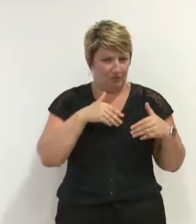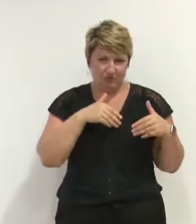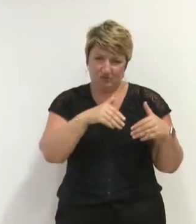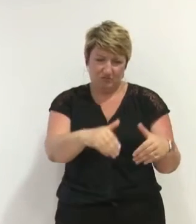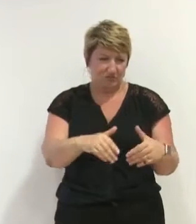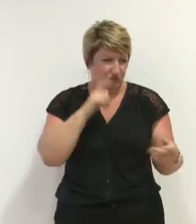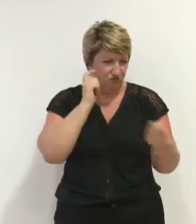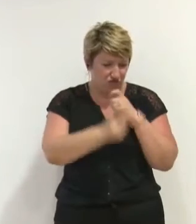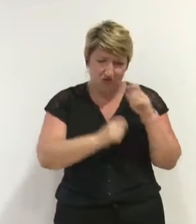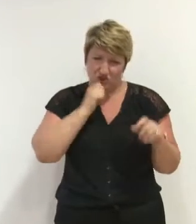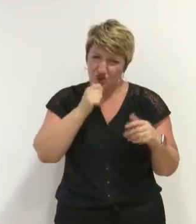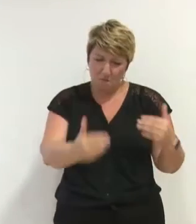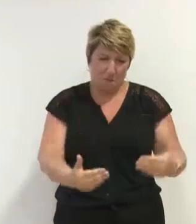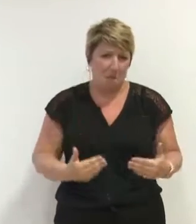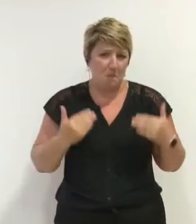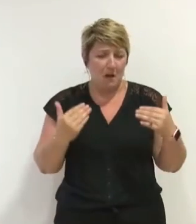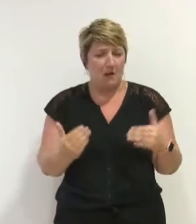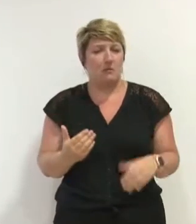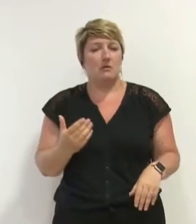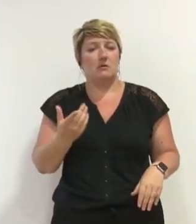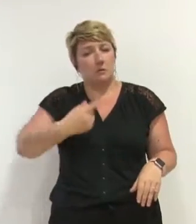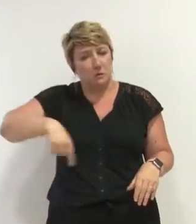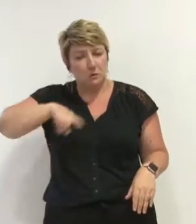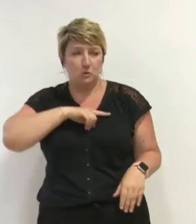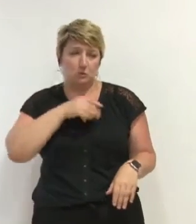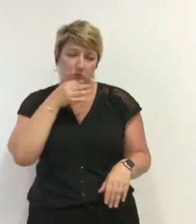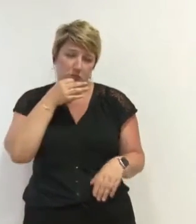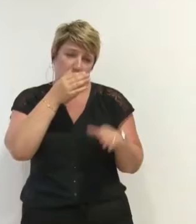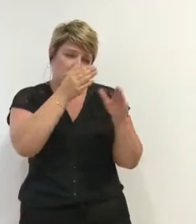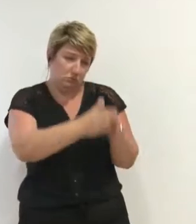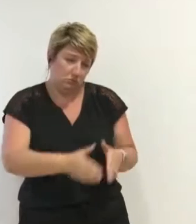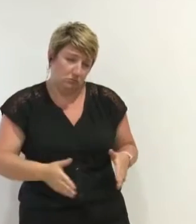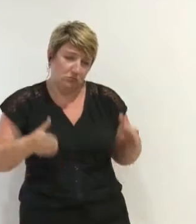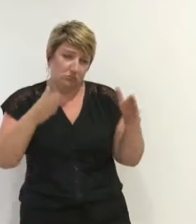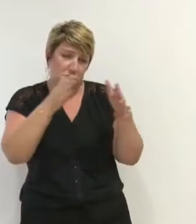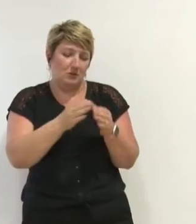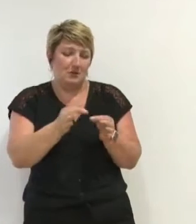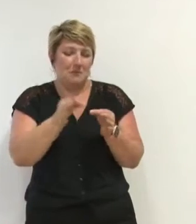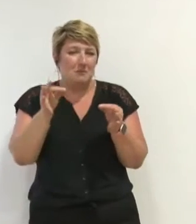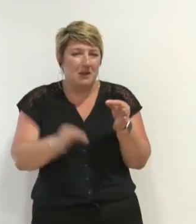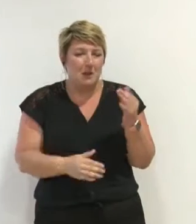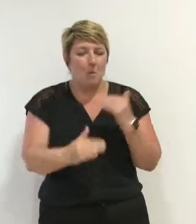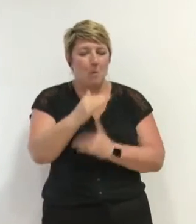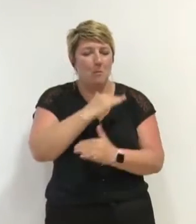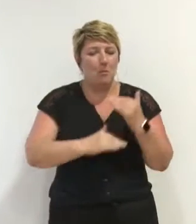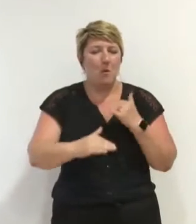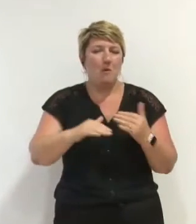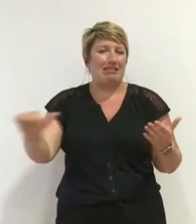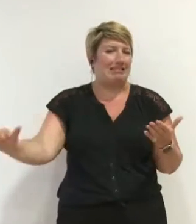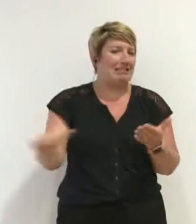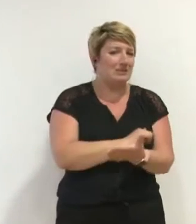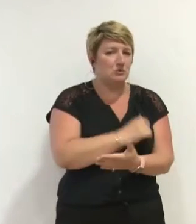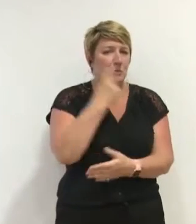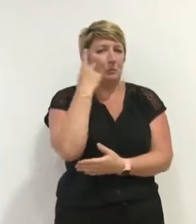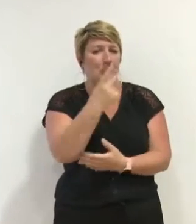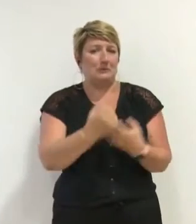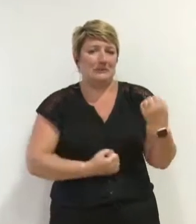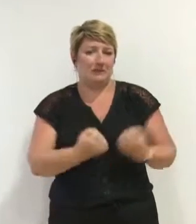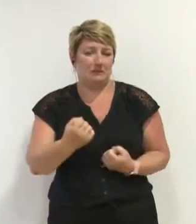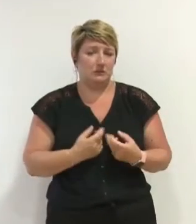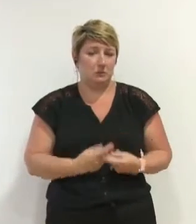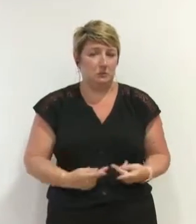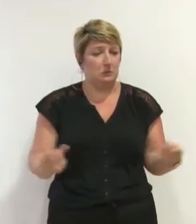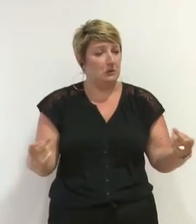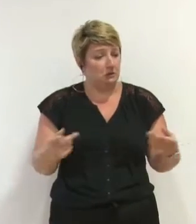Rappelons tout simplement nos demandes multiples et répétées concernant le bilan de votre plan de destruction des services publics que nous n'avons toujours pas